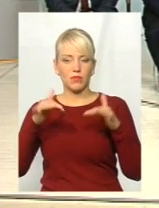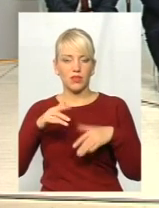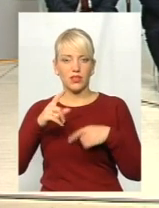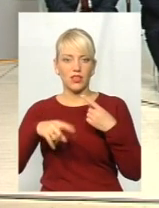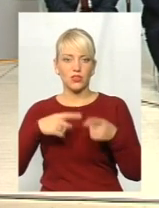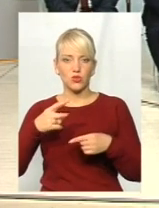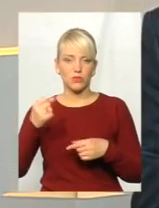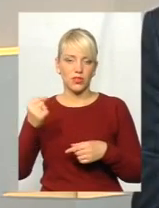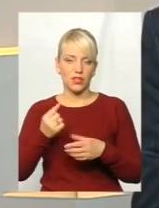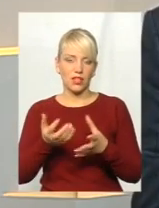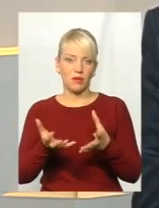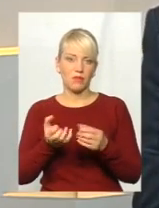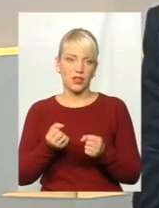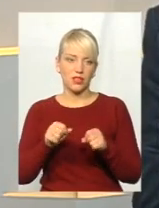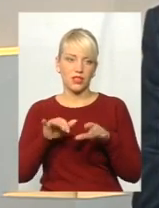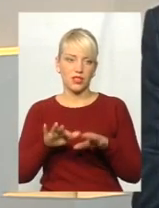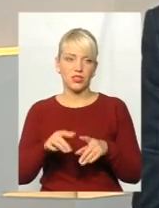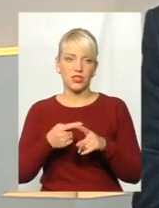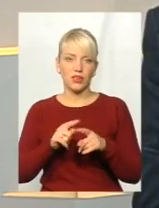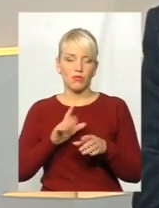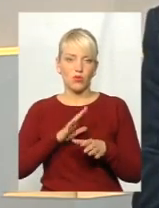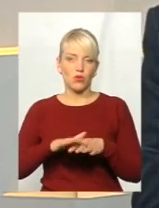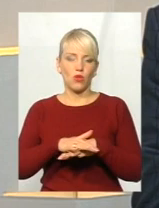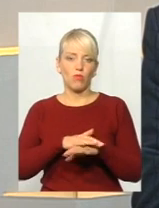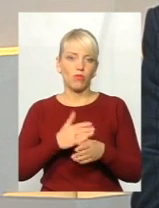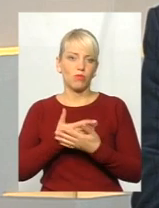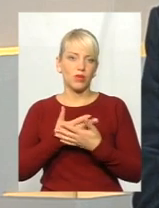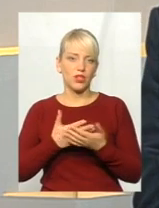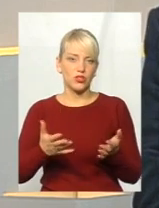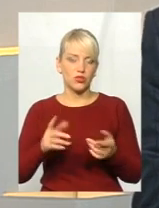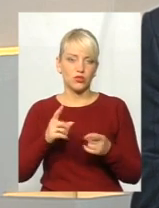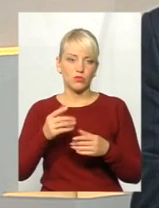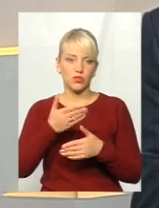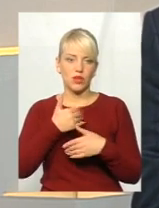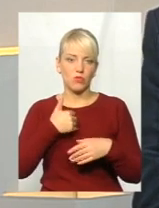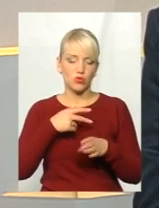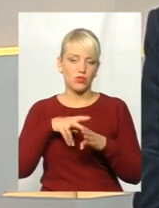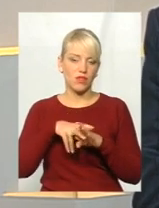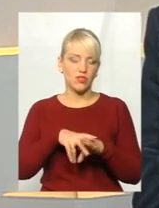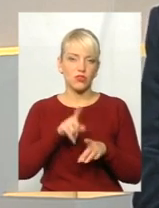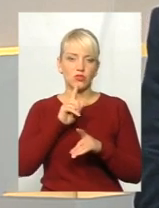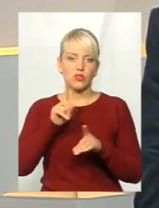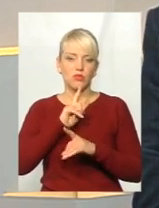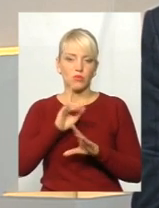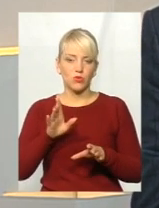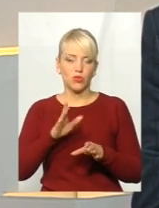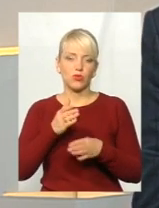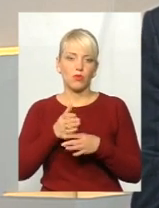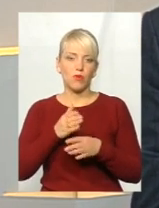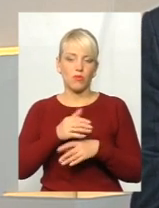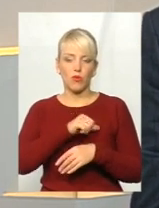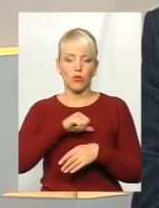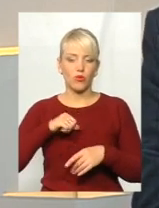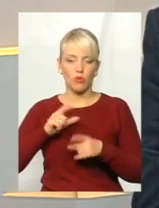быстренько прийняти рішення. Це було публічно, і ми завжди чомусь нам хотять нав'язати, що не буде допомоги добровольцям, ви не